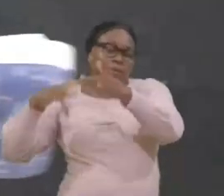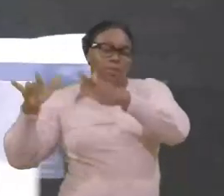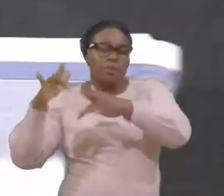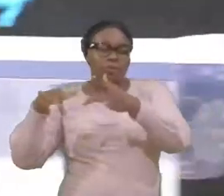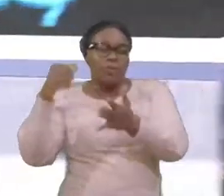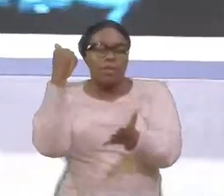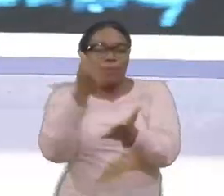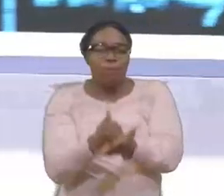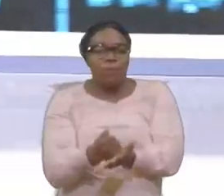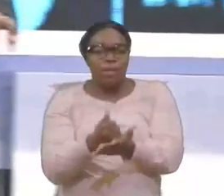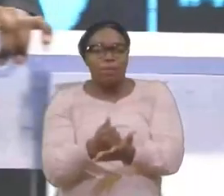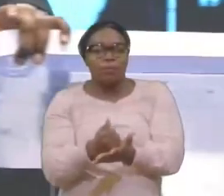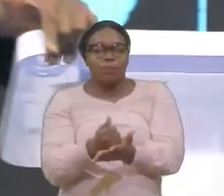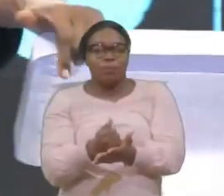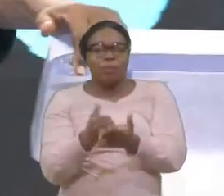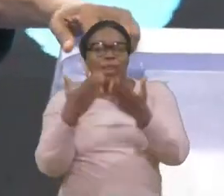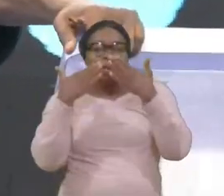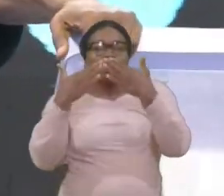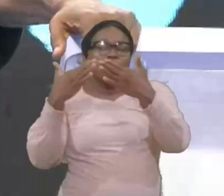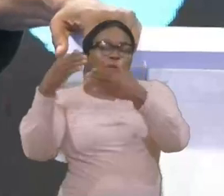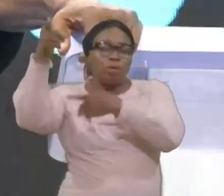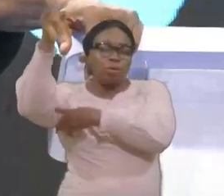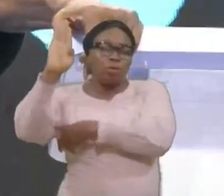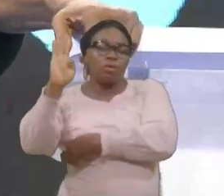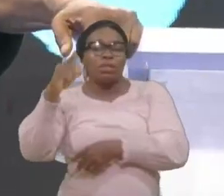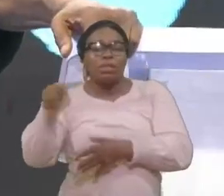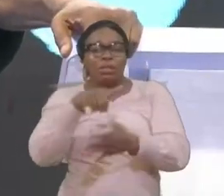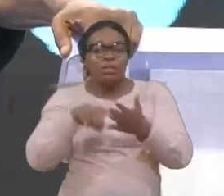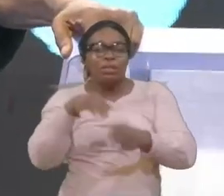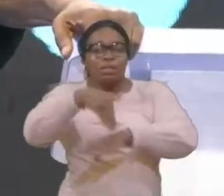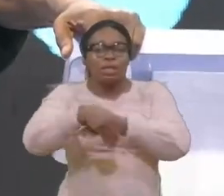Dieu merci, Ce soir, Tu trouveras compassion.